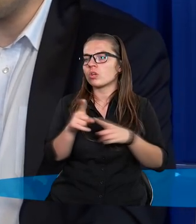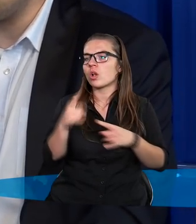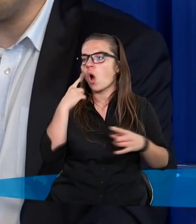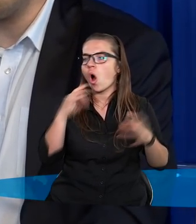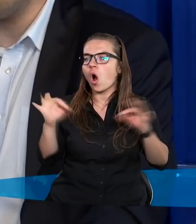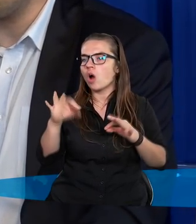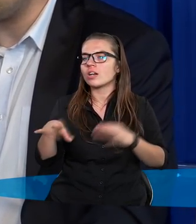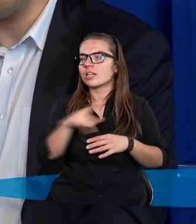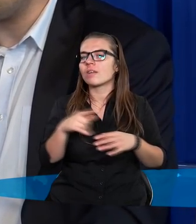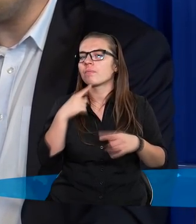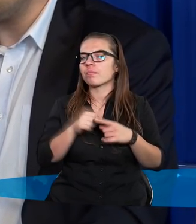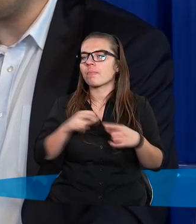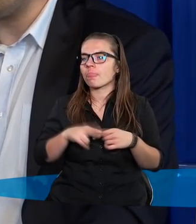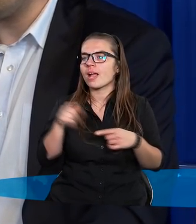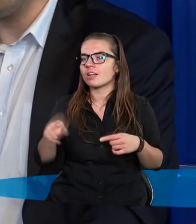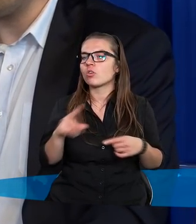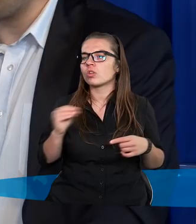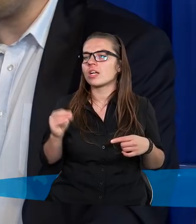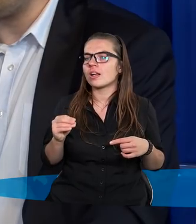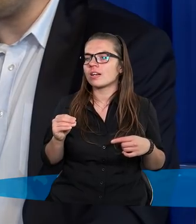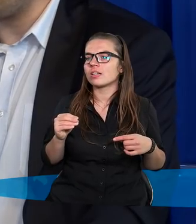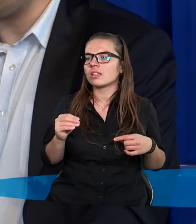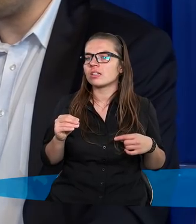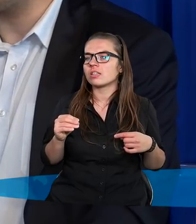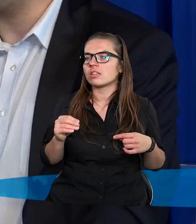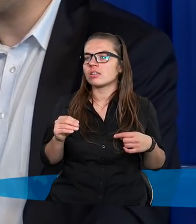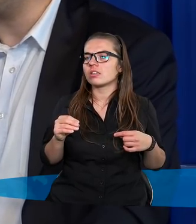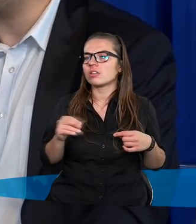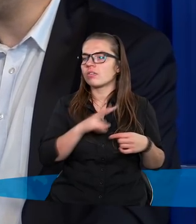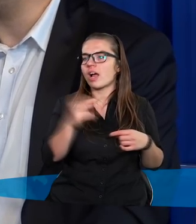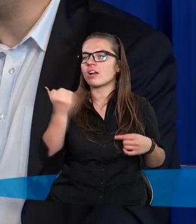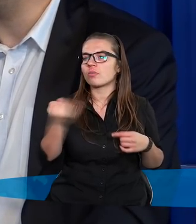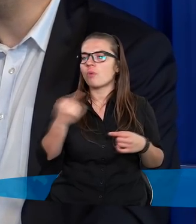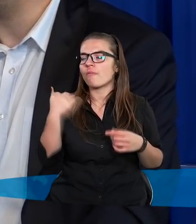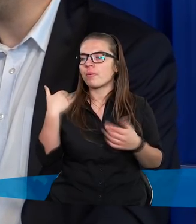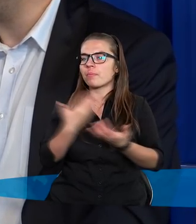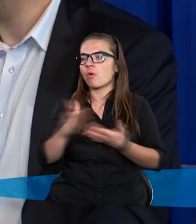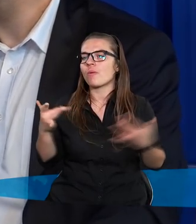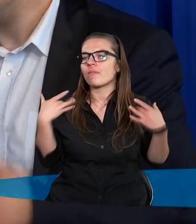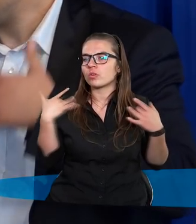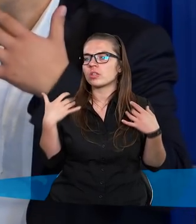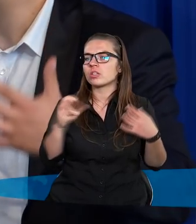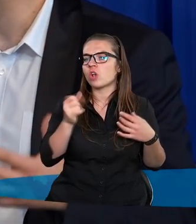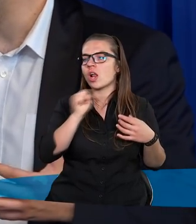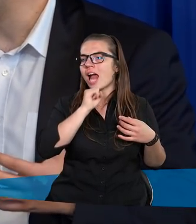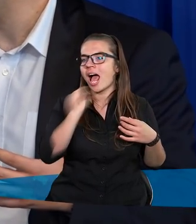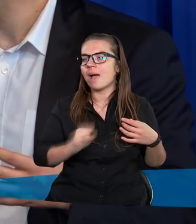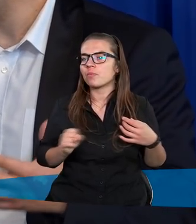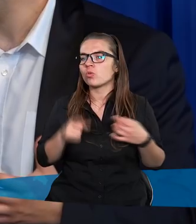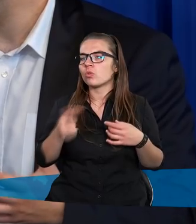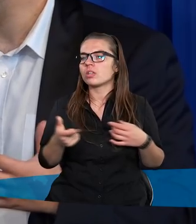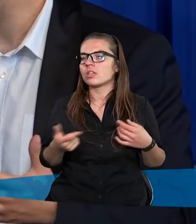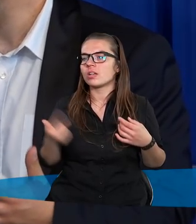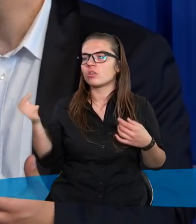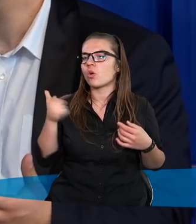okoliczności decydują się na to, że stwierdzacie, iż wasze dziecko powinno być pozbawione życia. To jest przecież absurd jakiś,